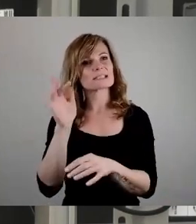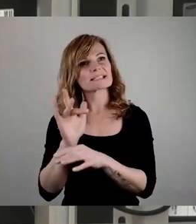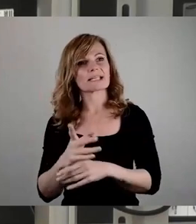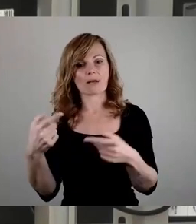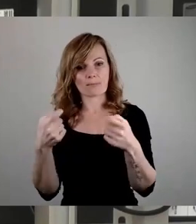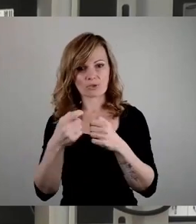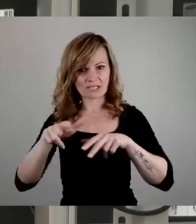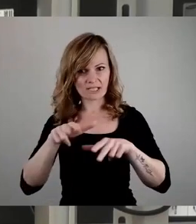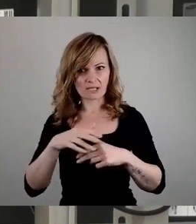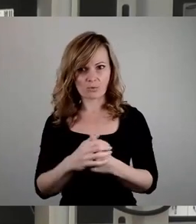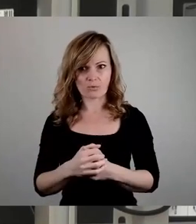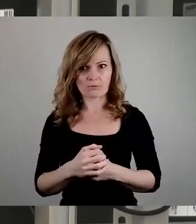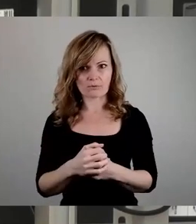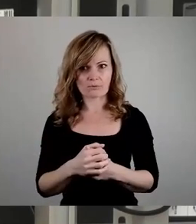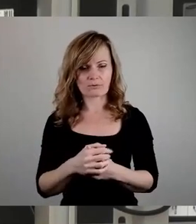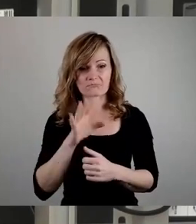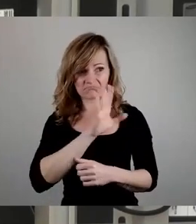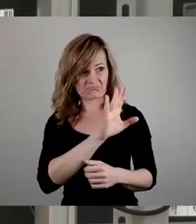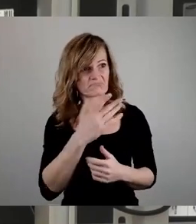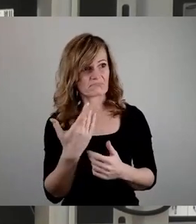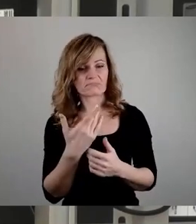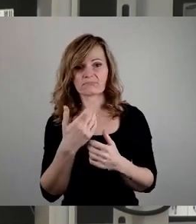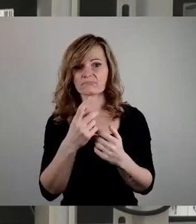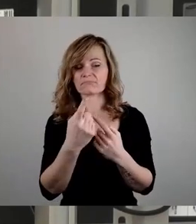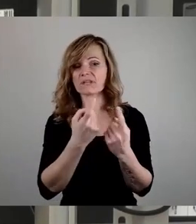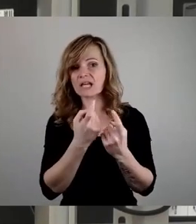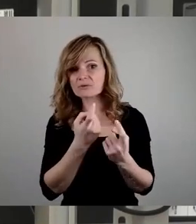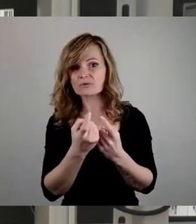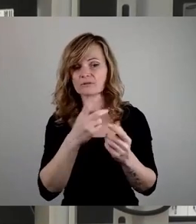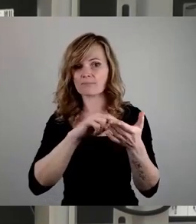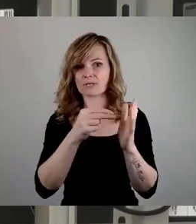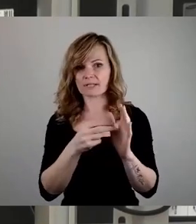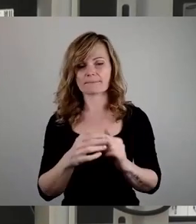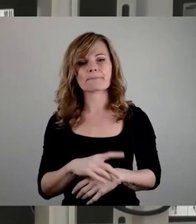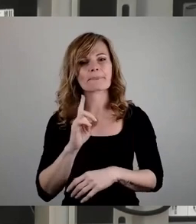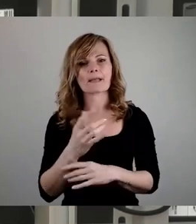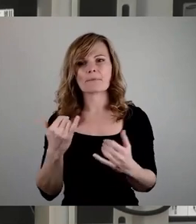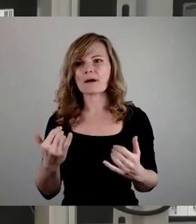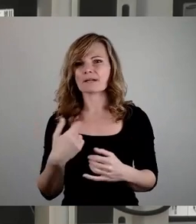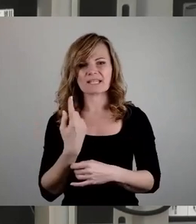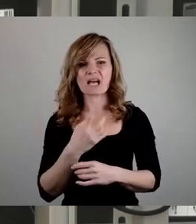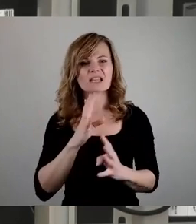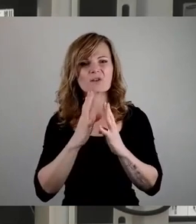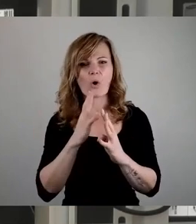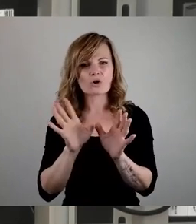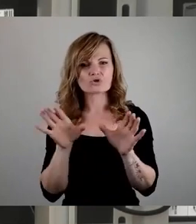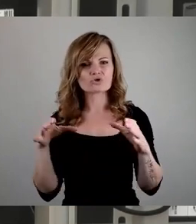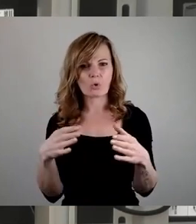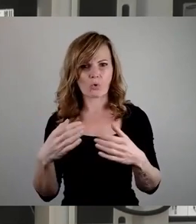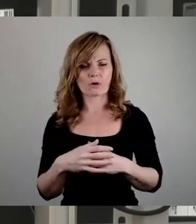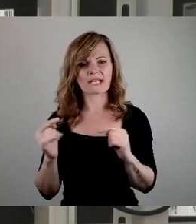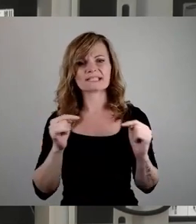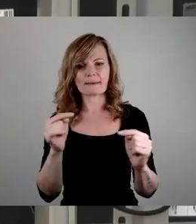Migrationspolitik. Nur, Herr Dietze, wir sind hier nicht in einer Talkshow, wo man sich Debatten,